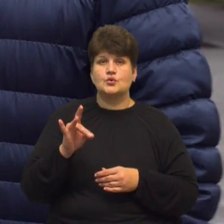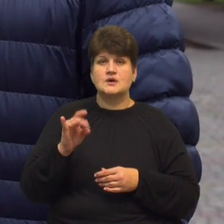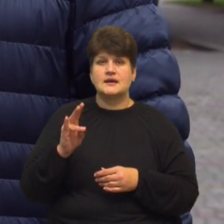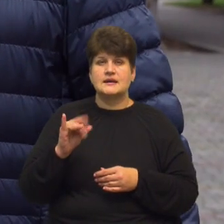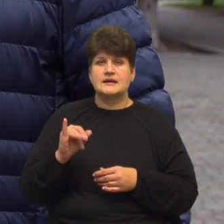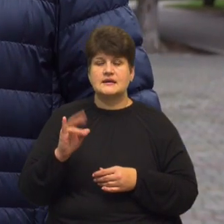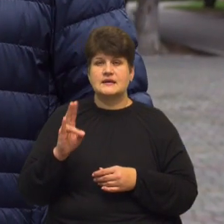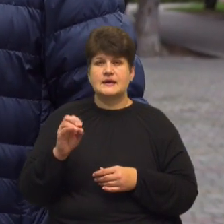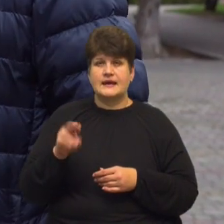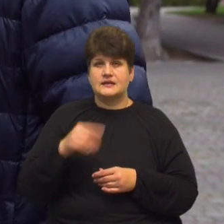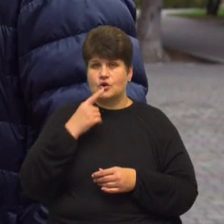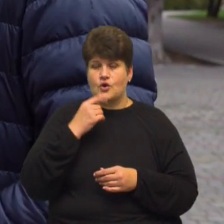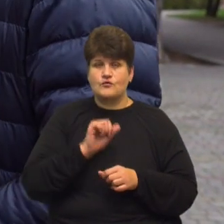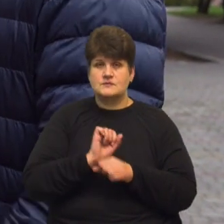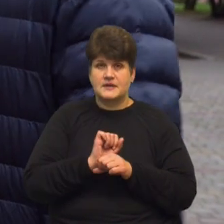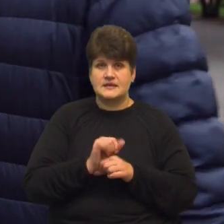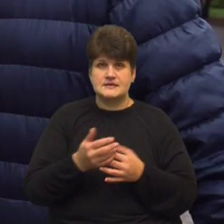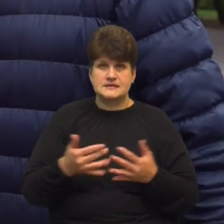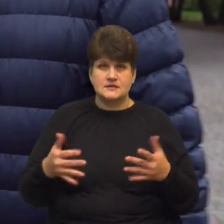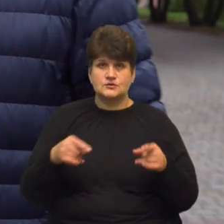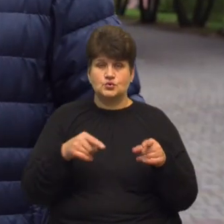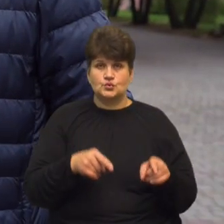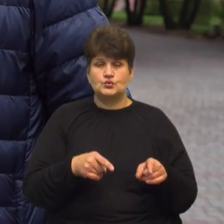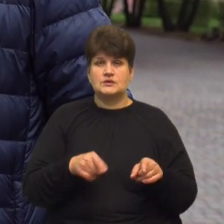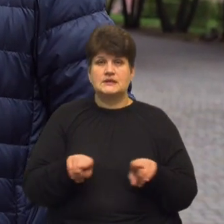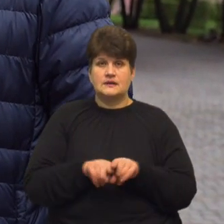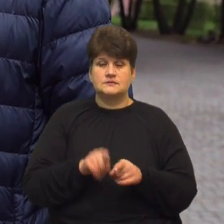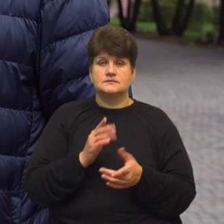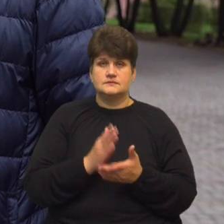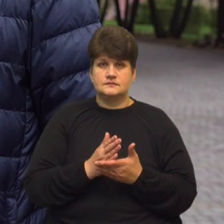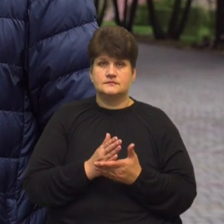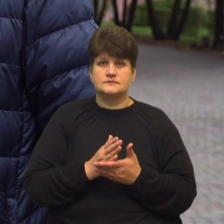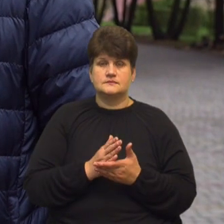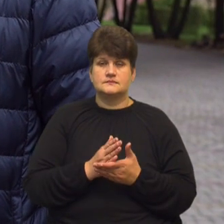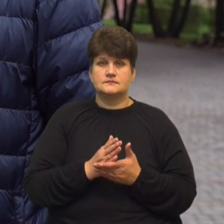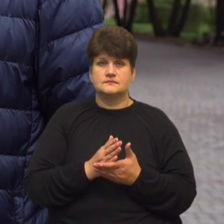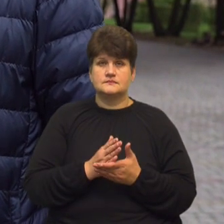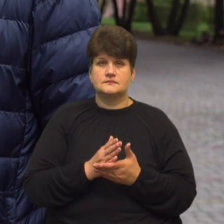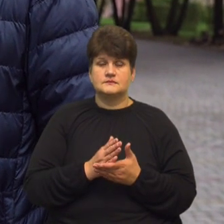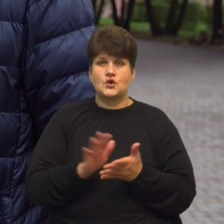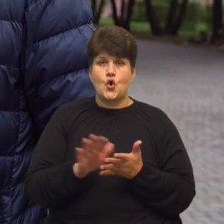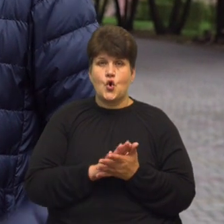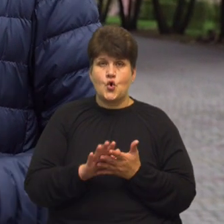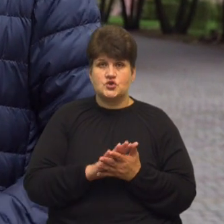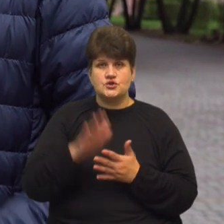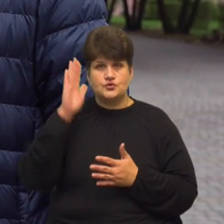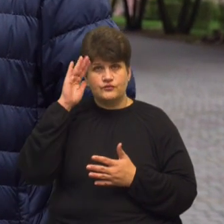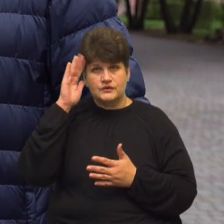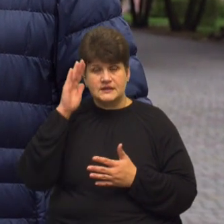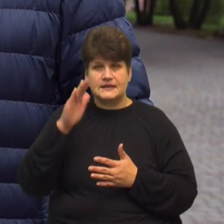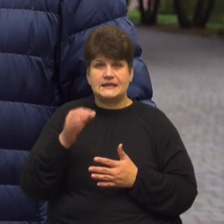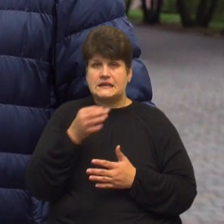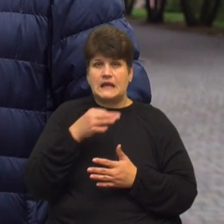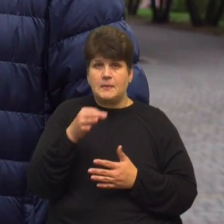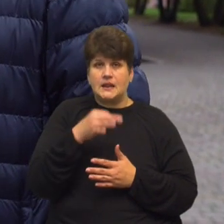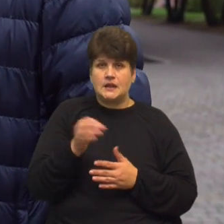є кровоспинні засоби. Тут, зокрема, теж присутні очищувачі води, тобто таблетовані